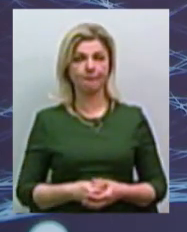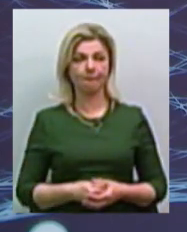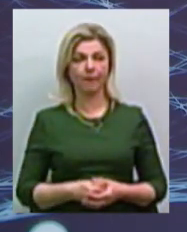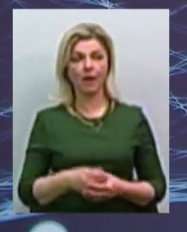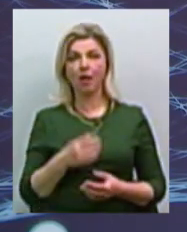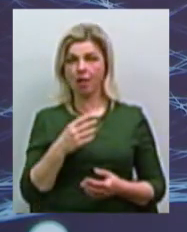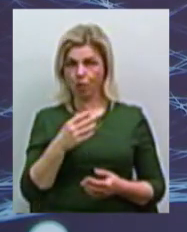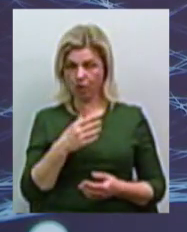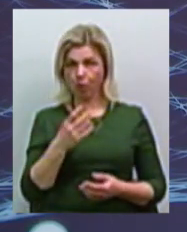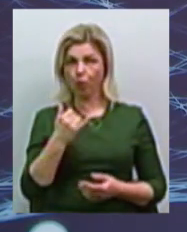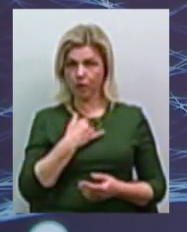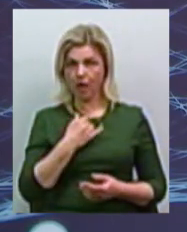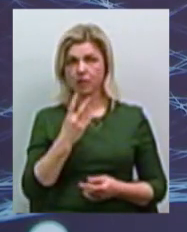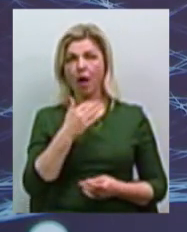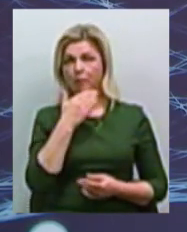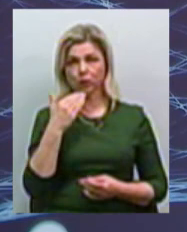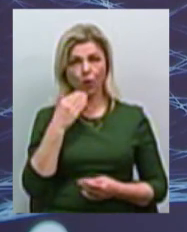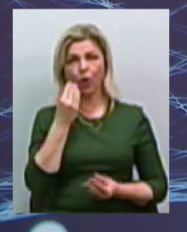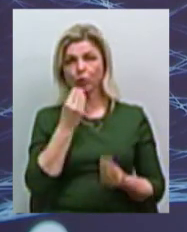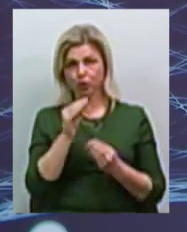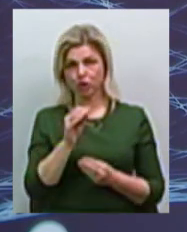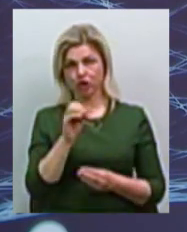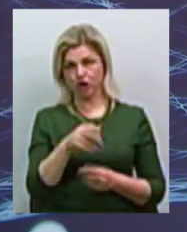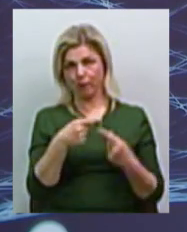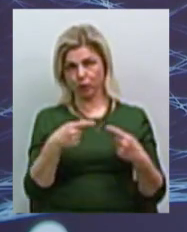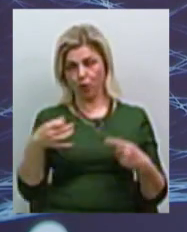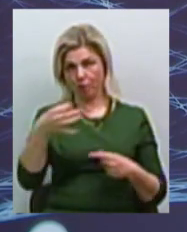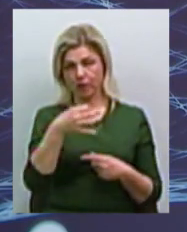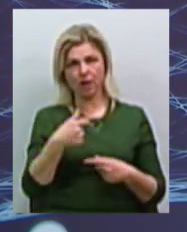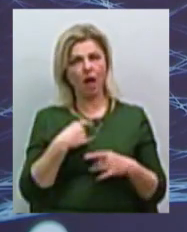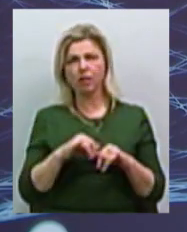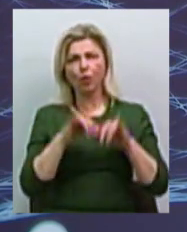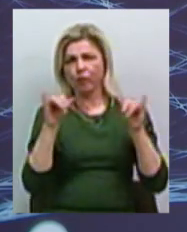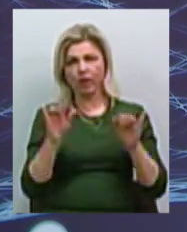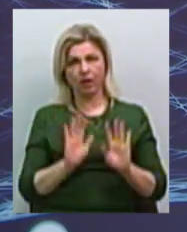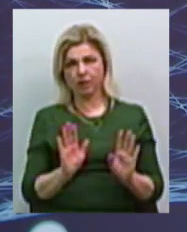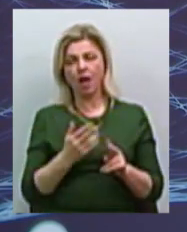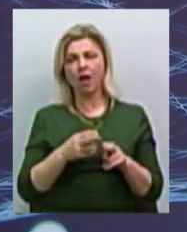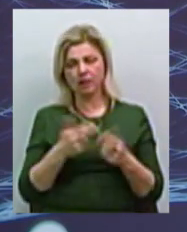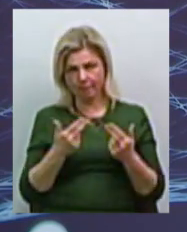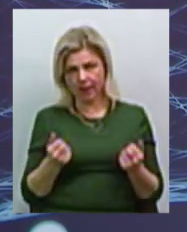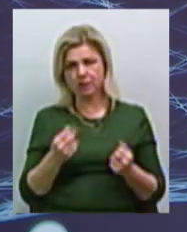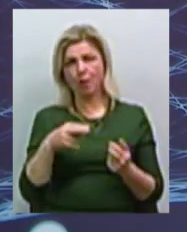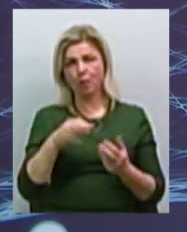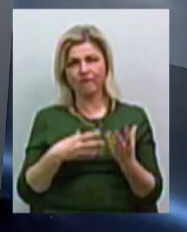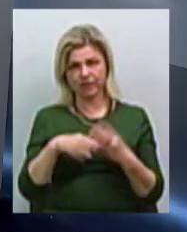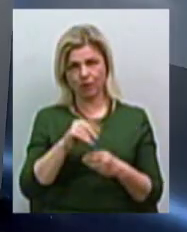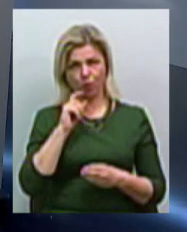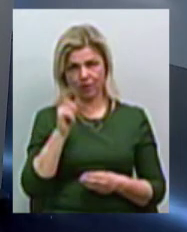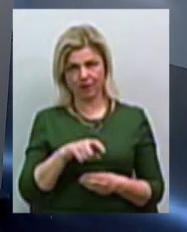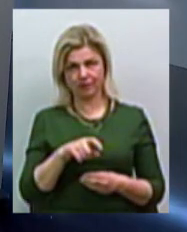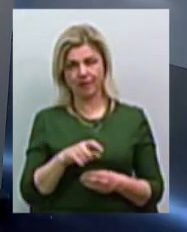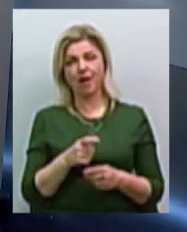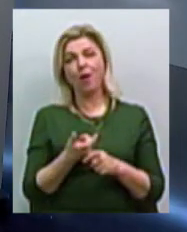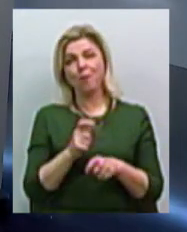краще, чем в інших областях. Це я не кажу, не ввеличиваю. Це признано по всій Україні. Все, Рубик Хачатурич, більше